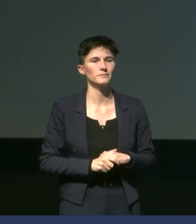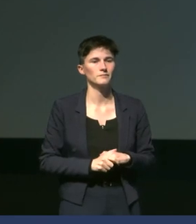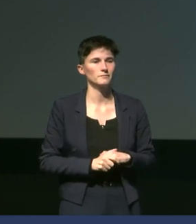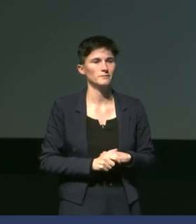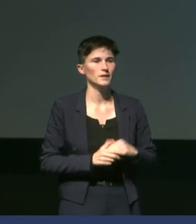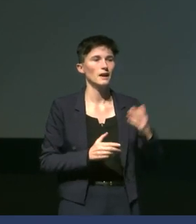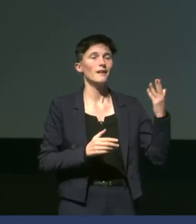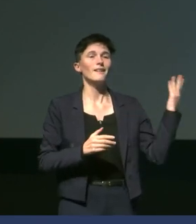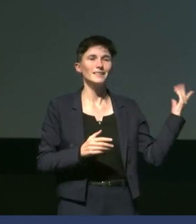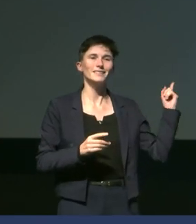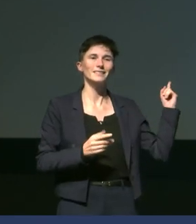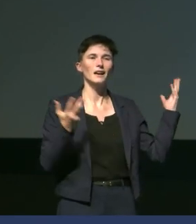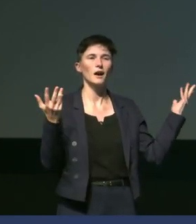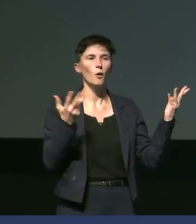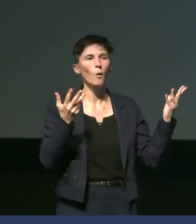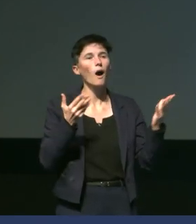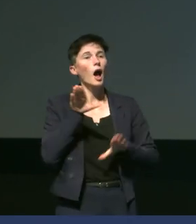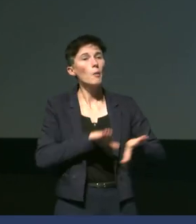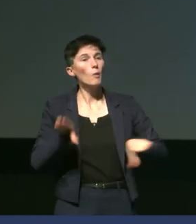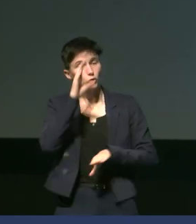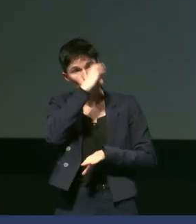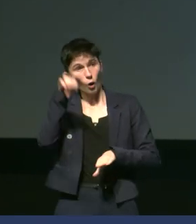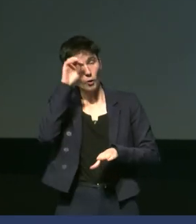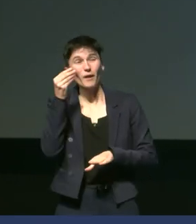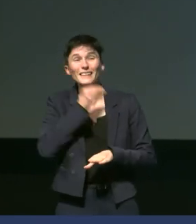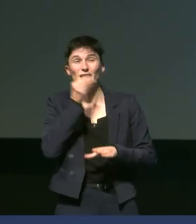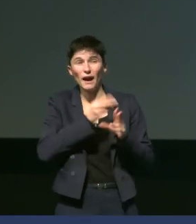Ça,'est une colonie de manchots empereurs en plein hiver.